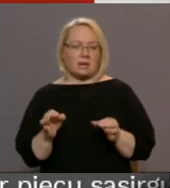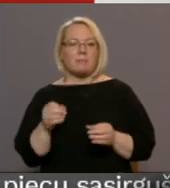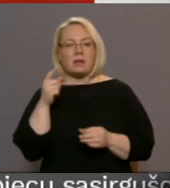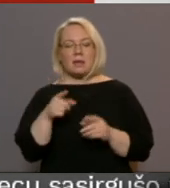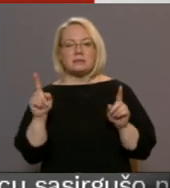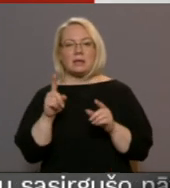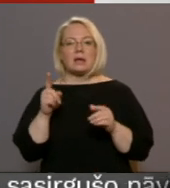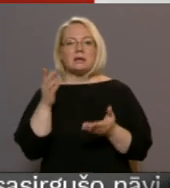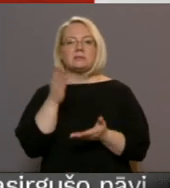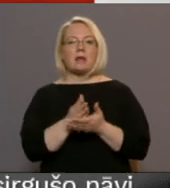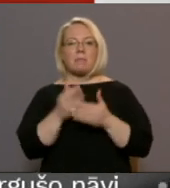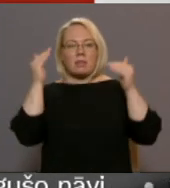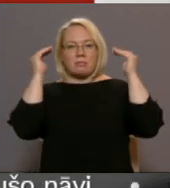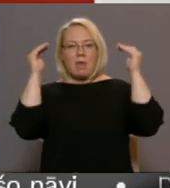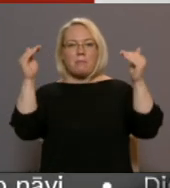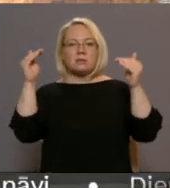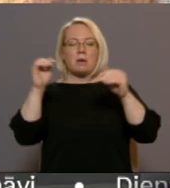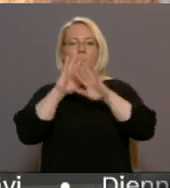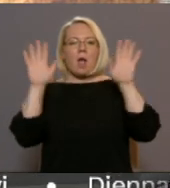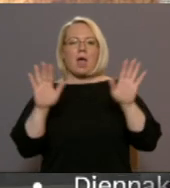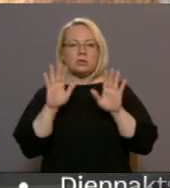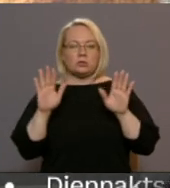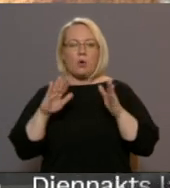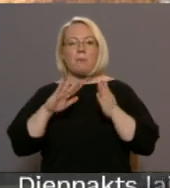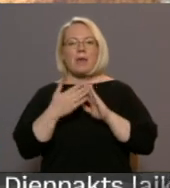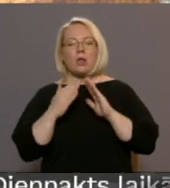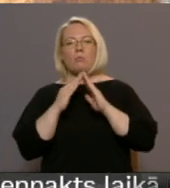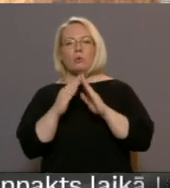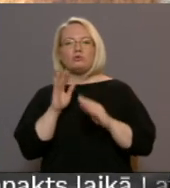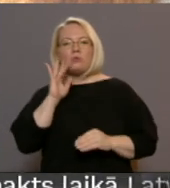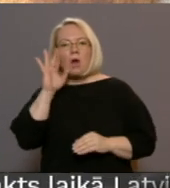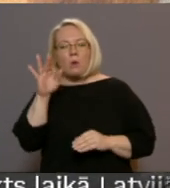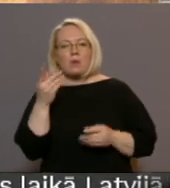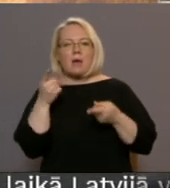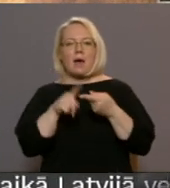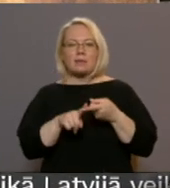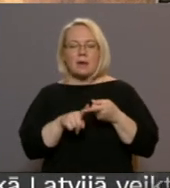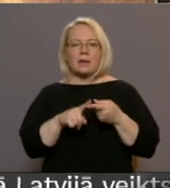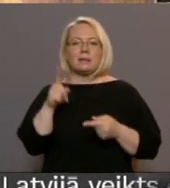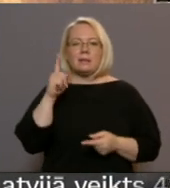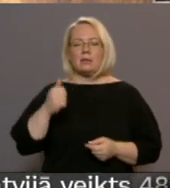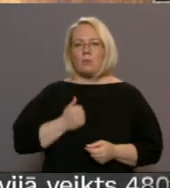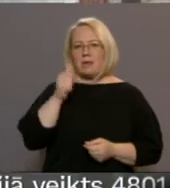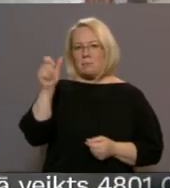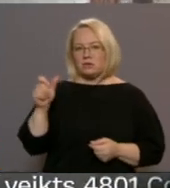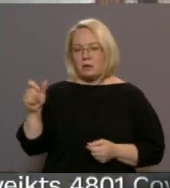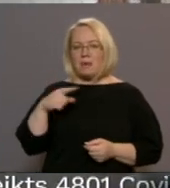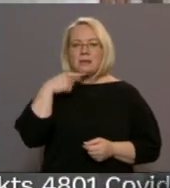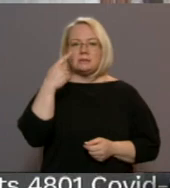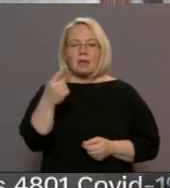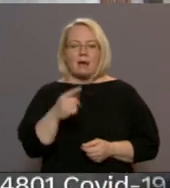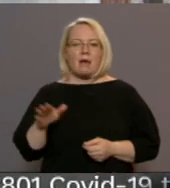starp debesīm un gaisu. Piļu muižu nākotne ir atkarīgi tikai no īpašniekiem. Bet, kā norāda